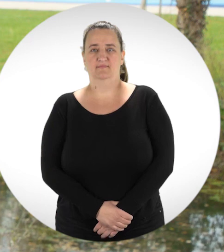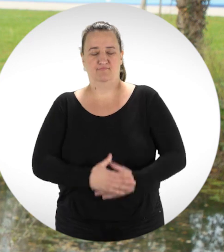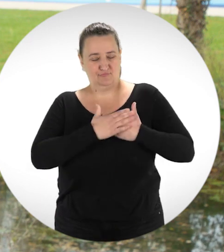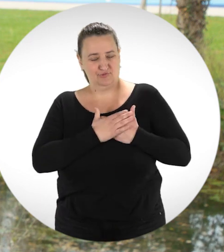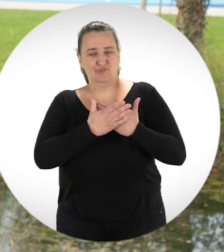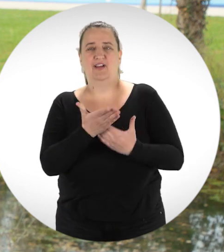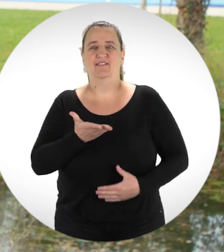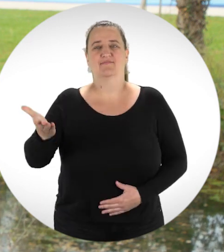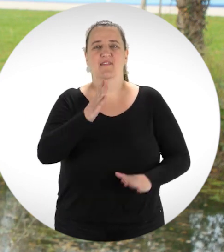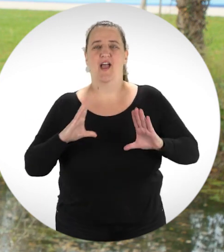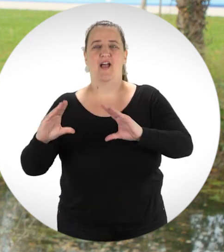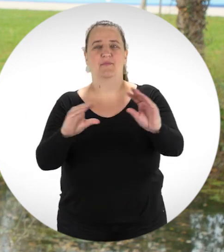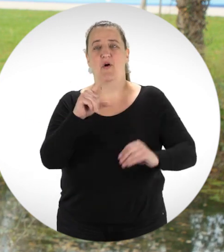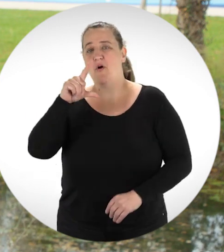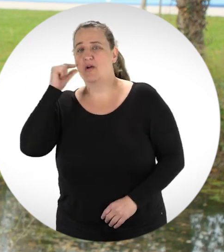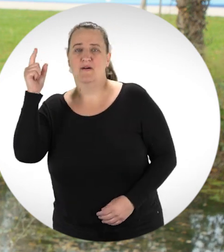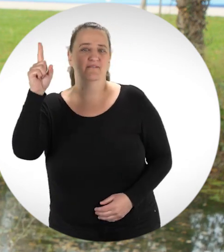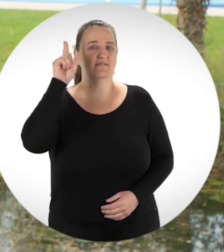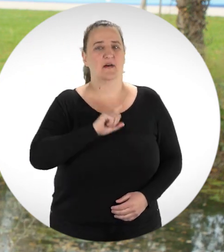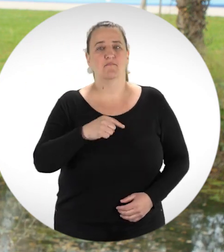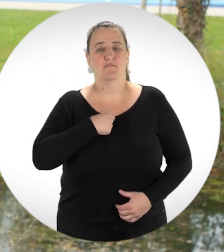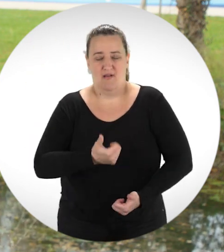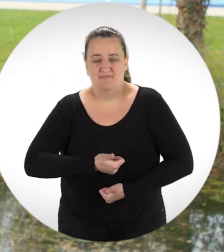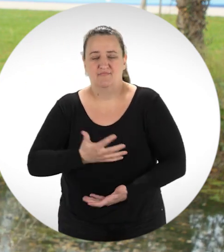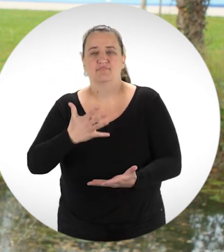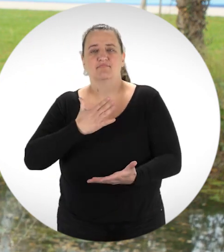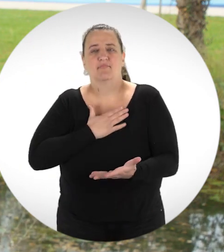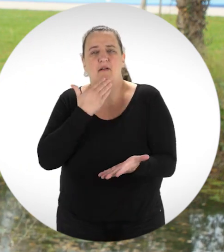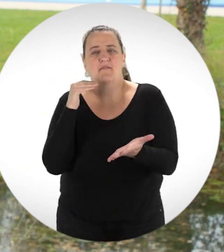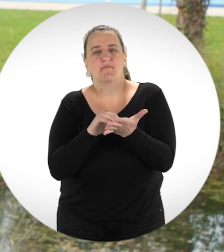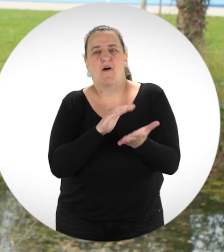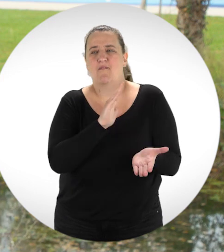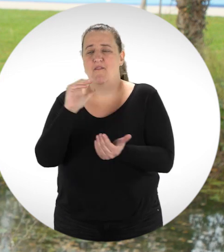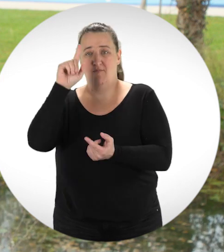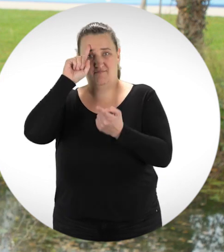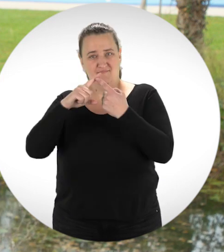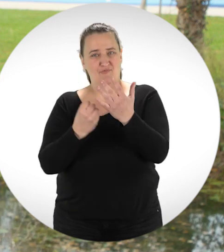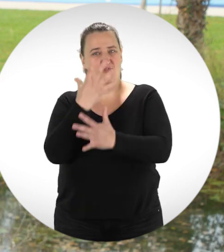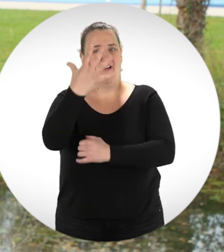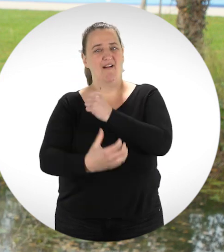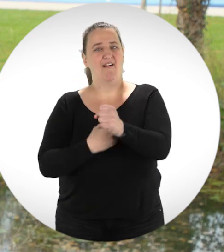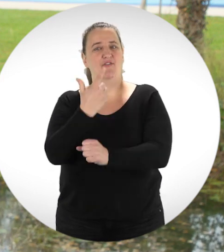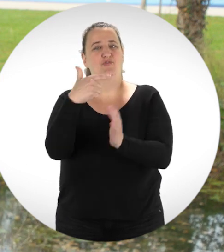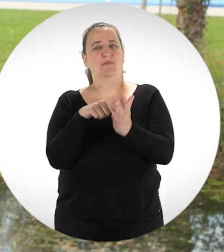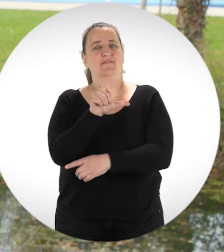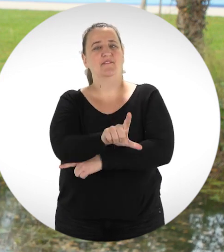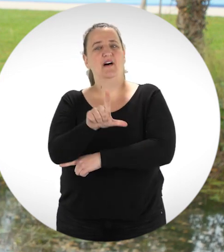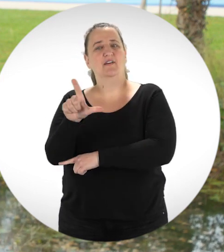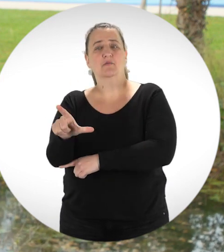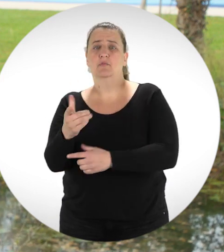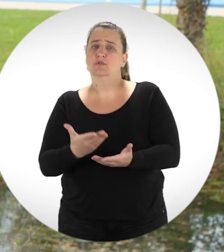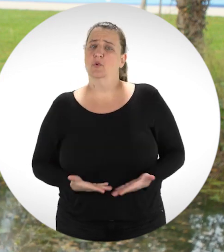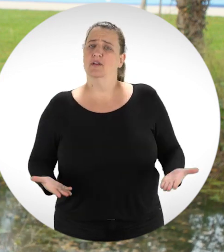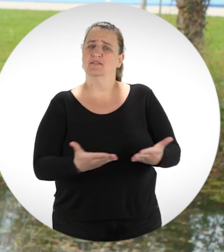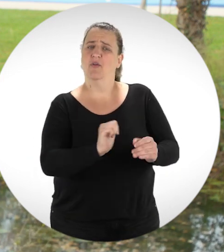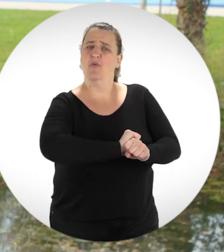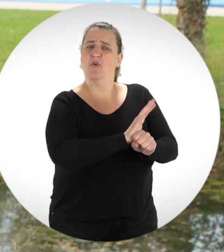Chères habitantes, chers habitants, je m'adresse à vous pour vous présenter mes meilleurs voeux pour la nouvelle année 2022. Si la crise sanitaire,